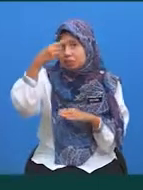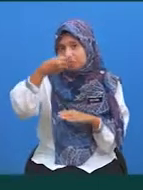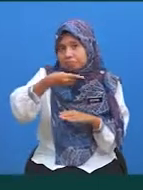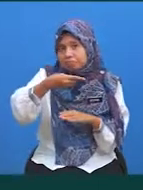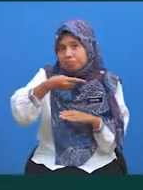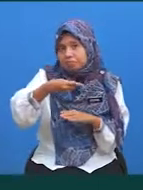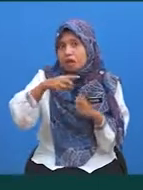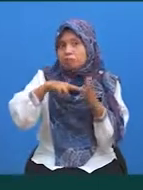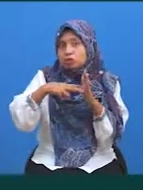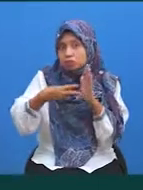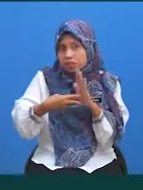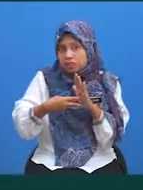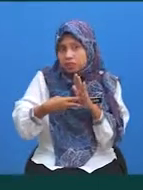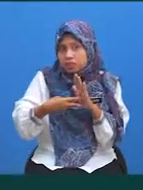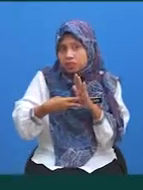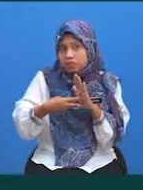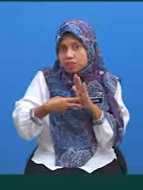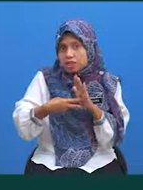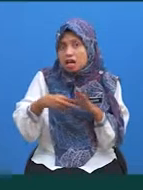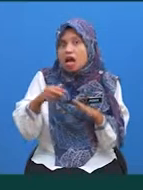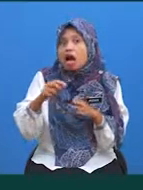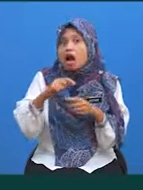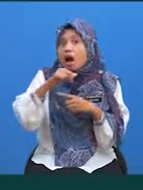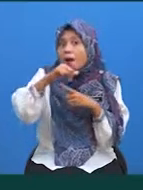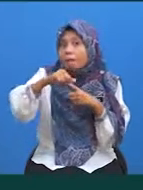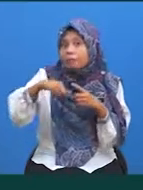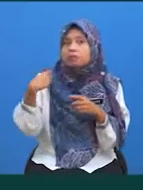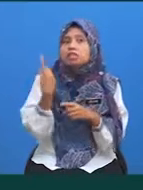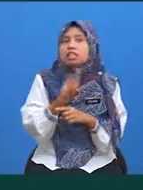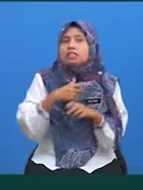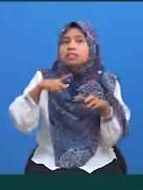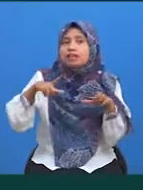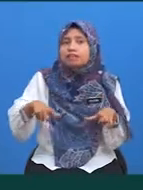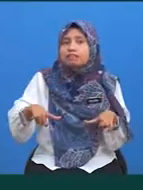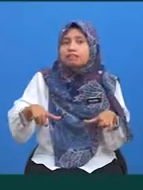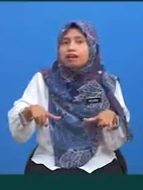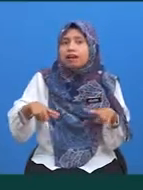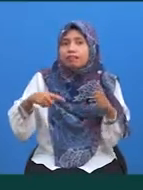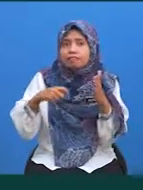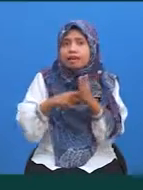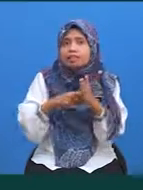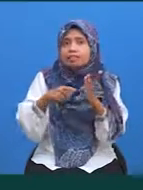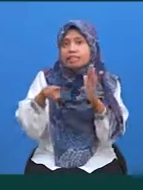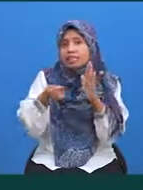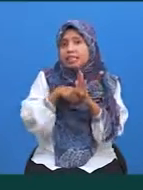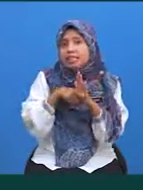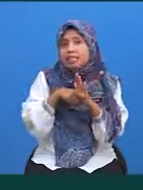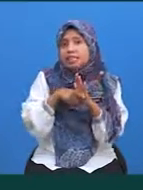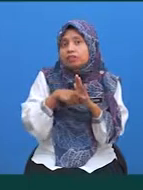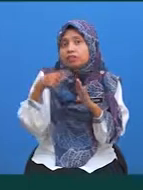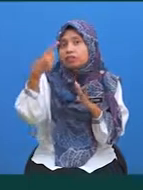Maksudnya apa? Maksudnya, apabila kita letak tanda negatif di depan